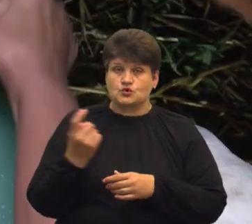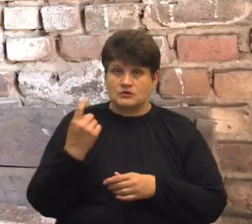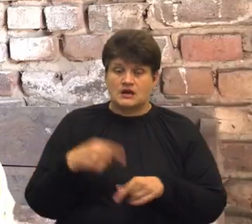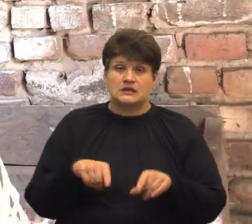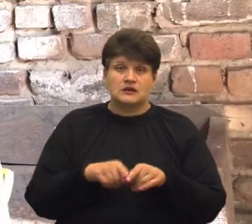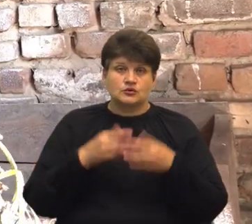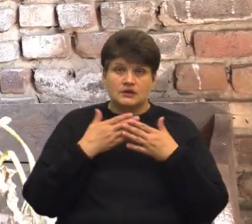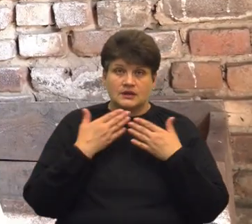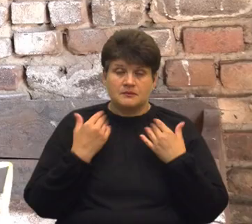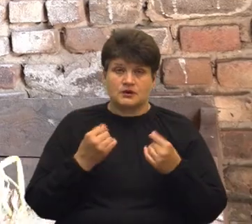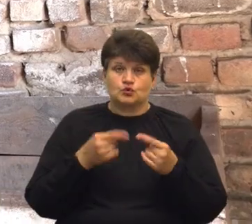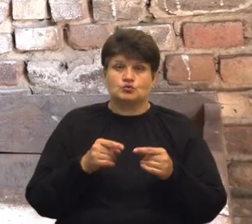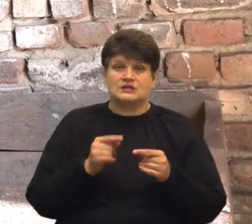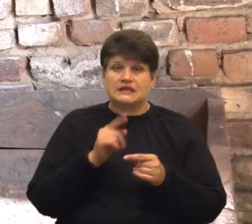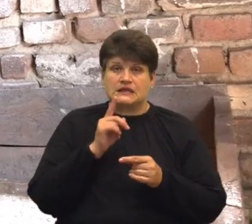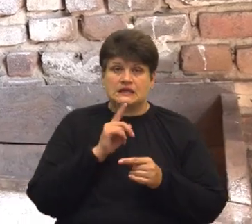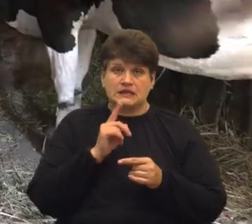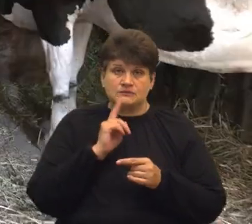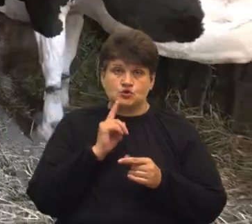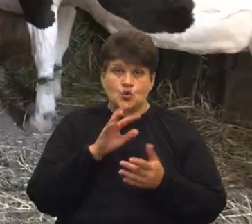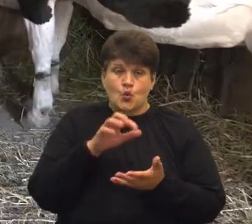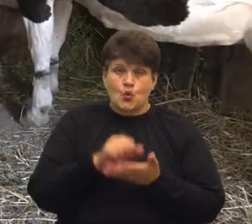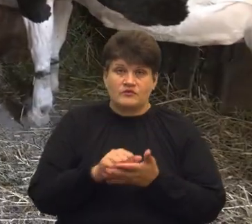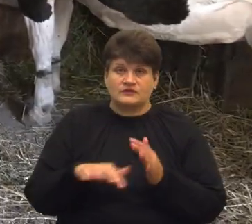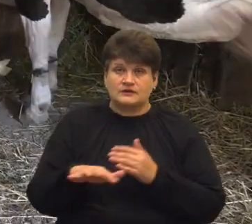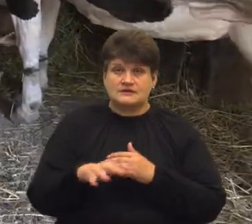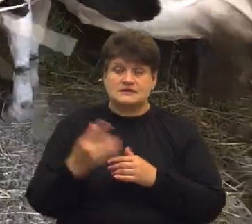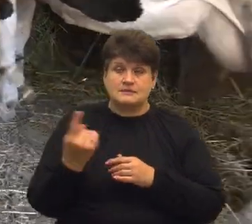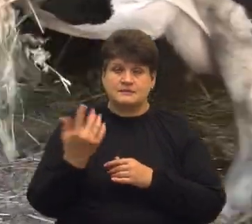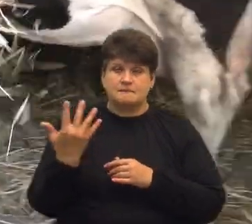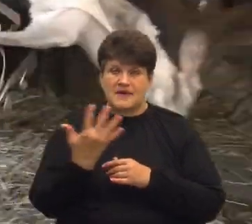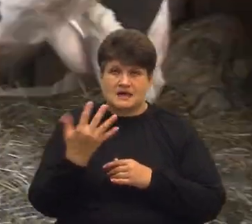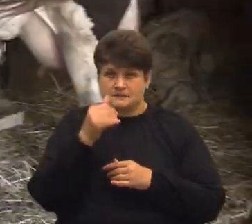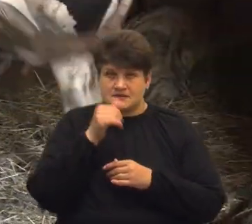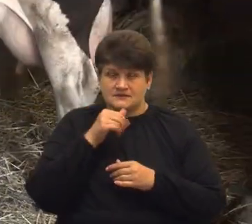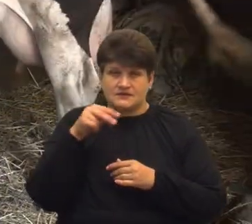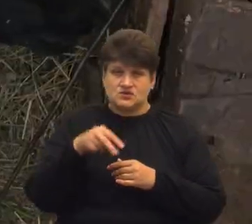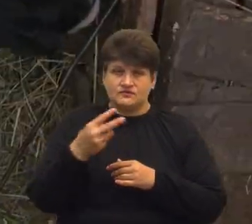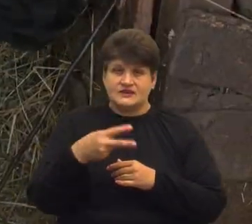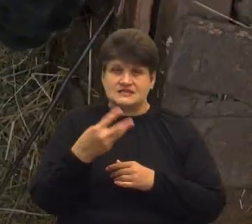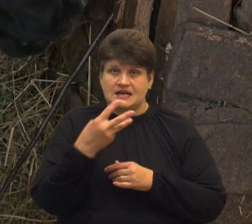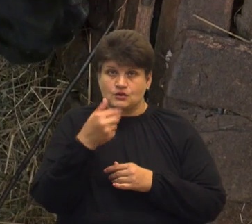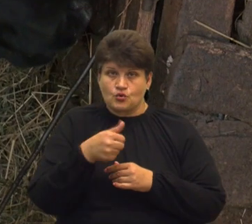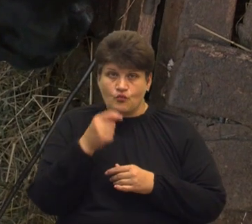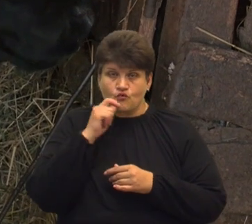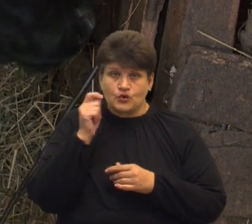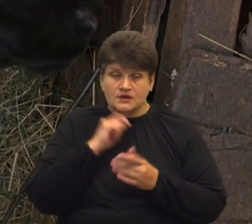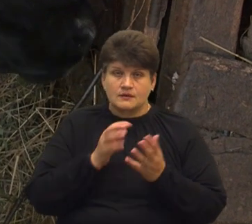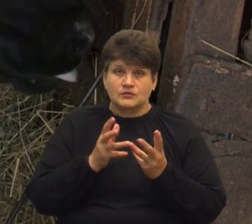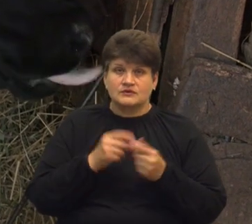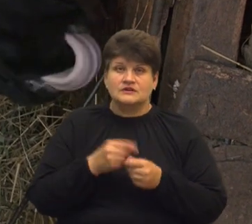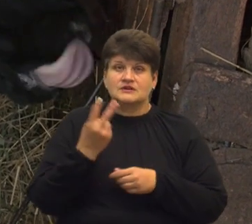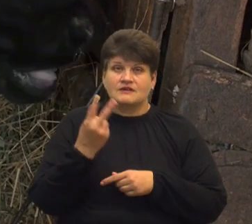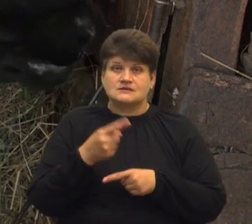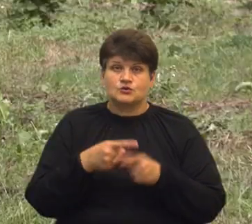немає доступу до тимчасово окупованих територій. За перших п'ять місяців 2023 року в Україні нарахували приблизно 2,5